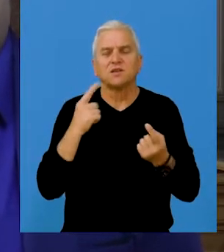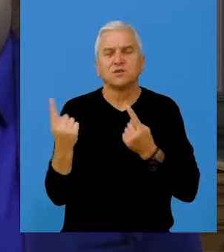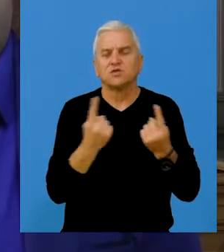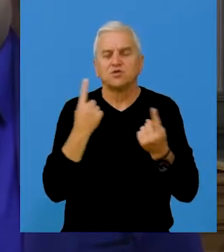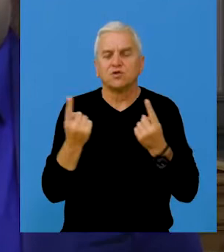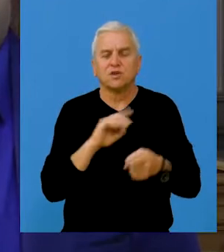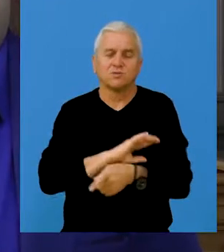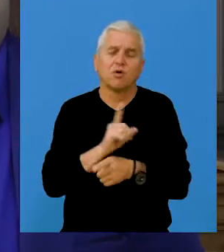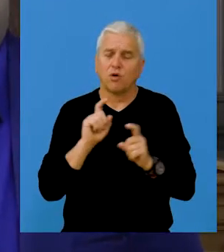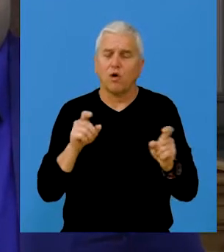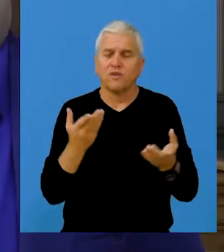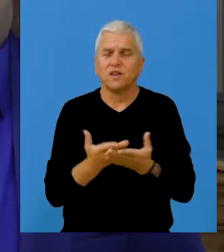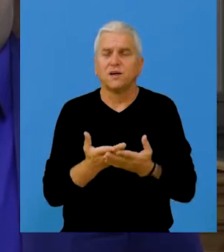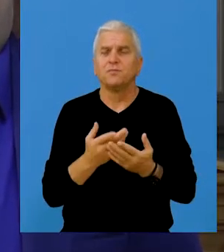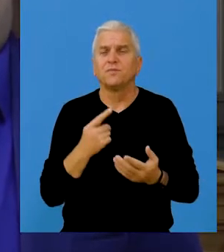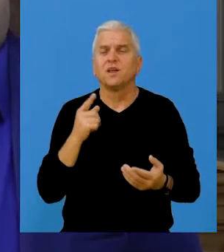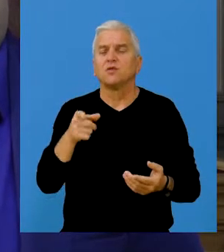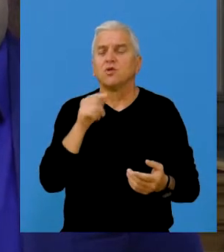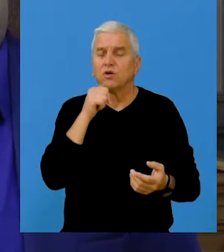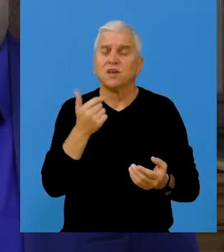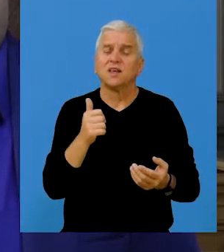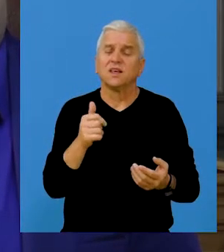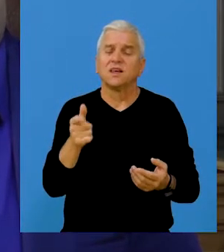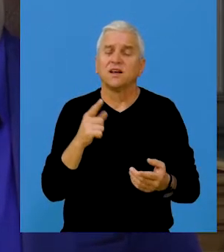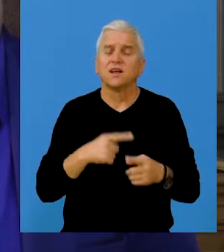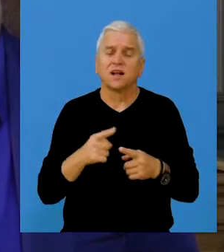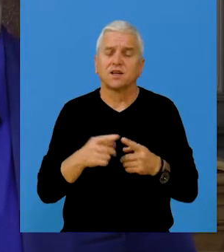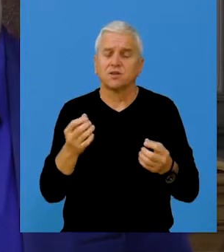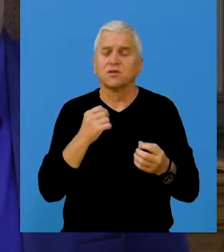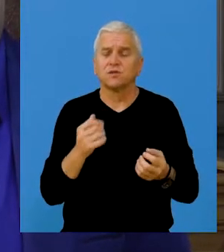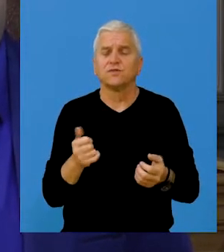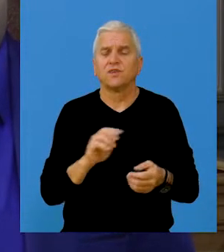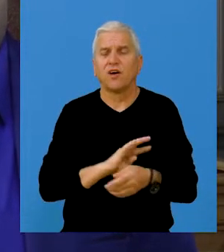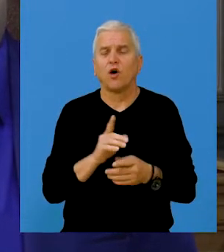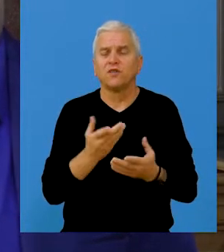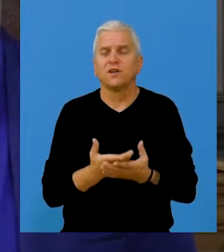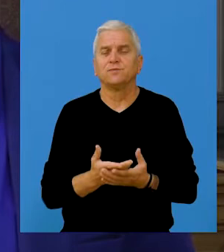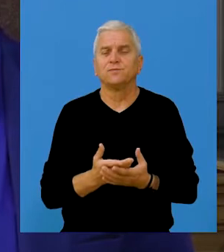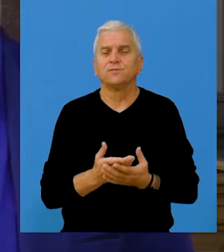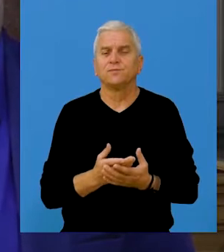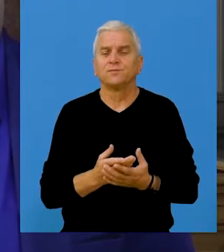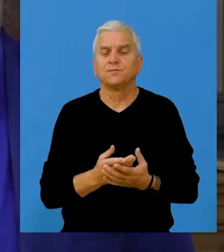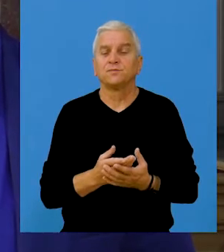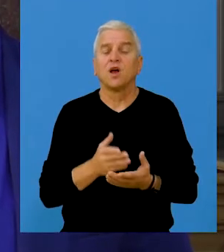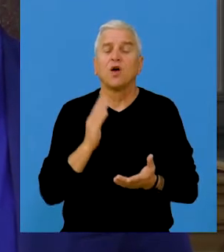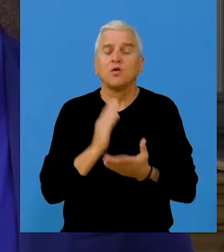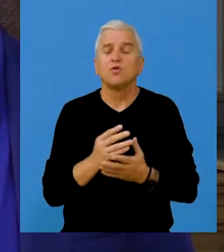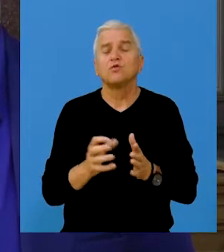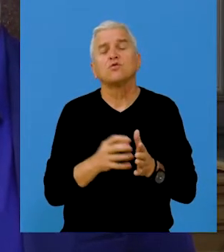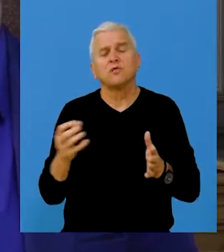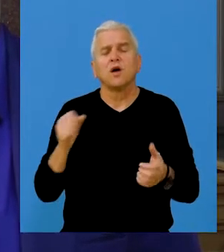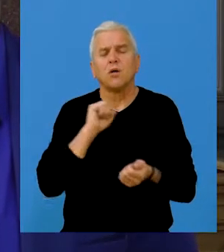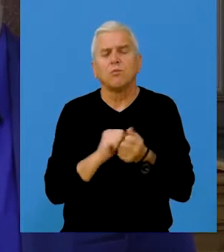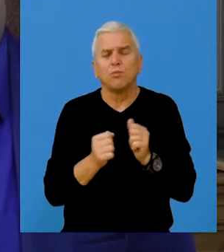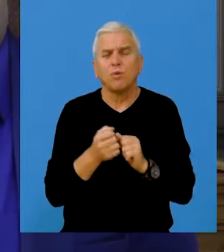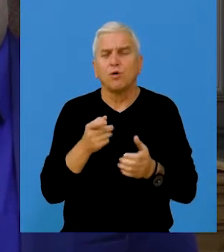u veoma teškoj situaciji što je uzrokovala pandemija COVID-19, još uvek